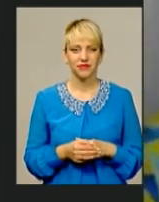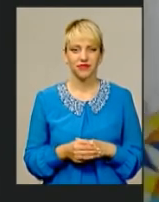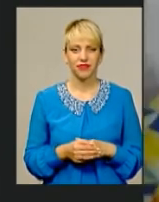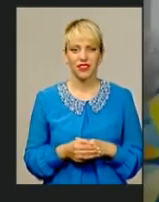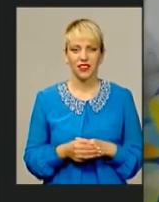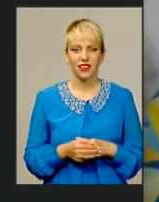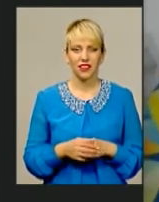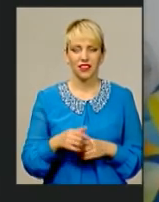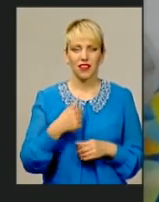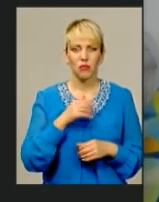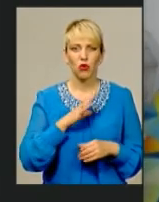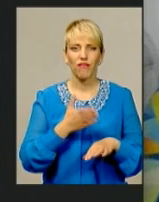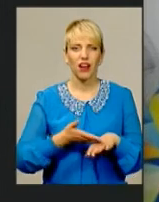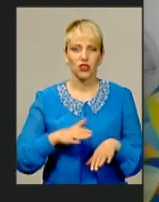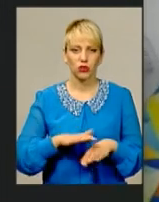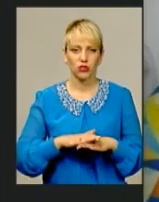І нам було дуже важко.